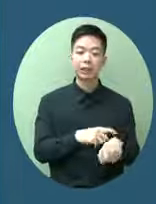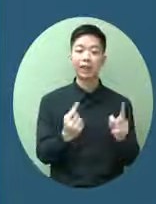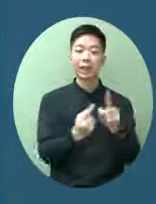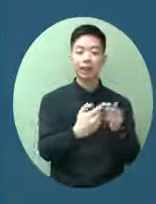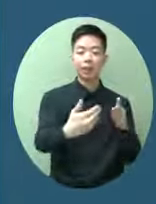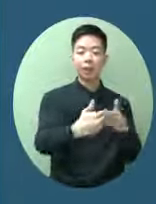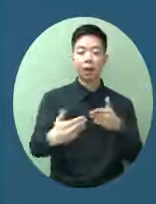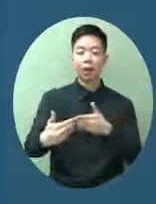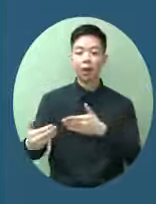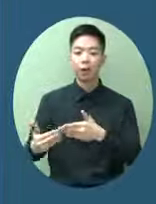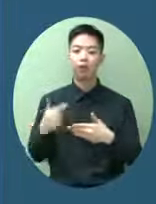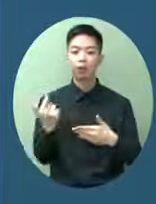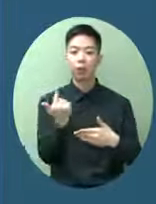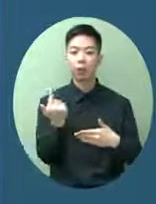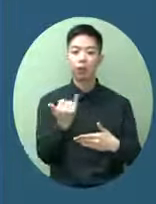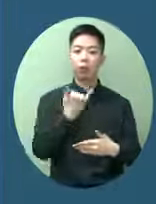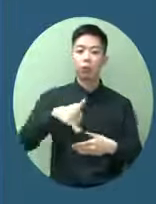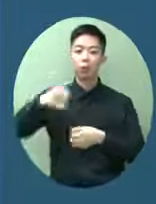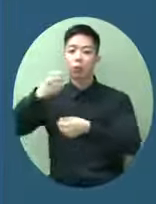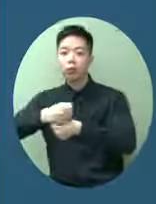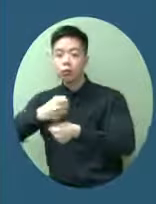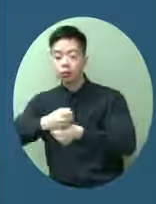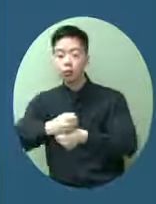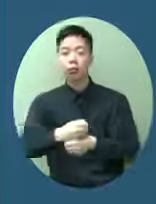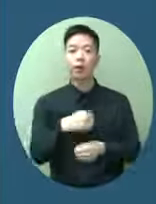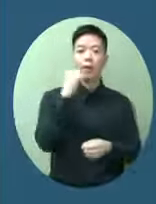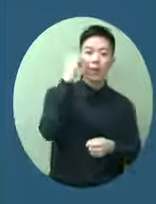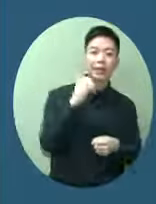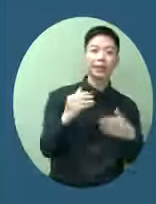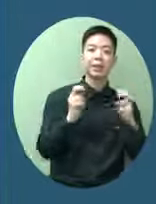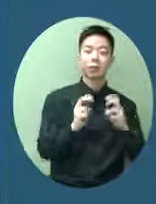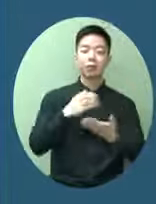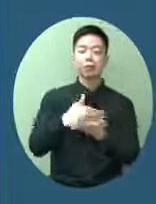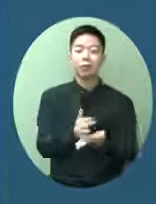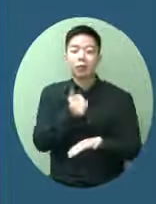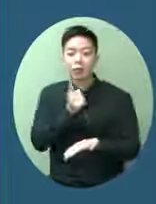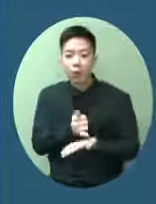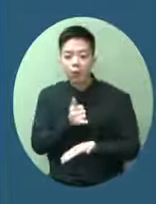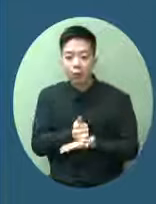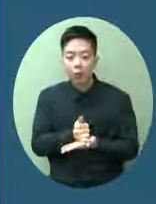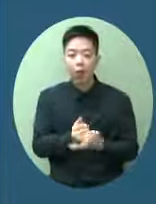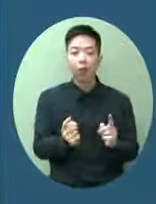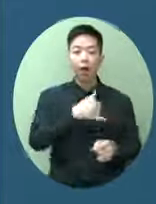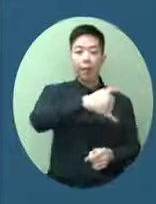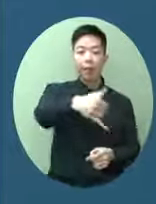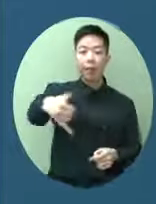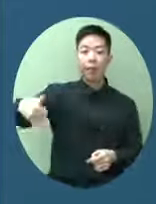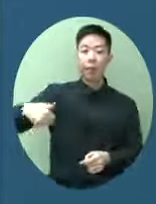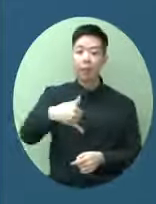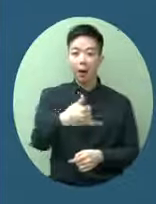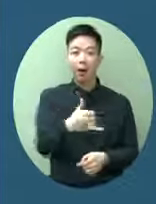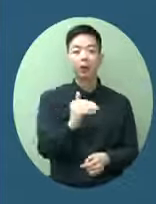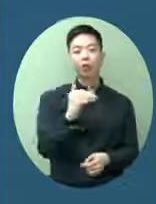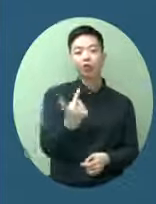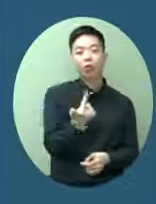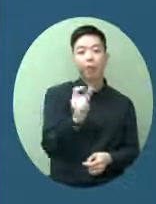他們上班時也會坐公共交通工具所以他們的流動性的mobility是高於長者或